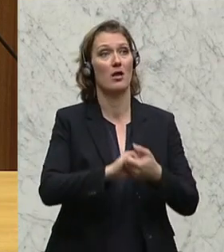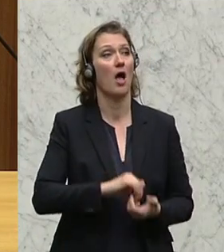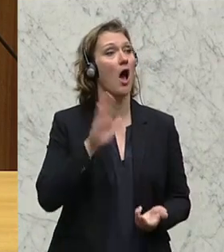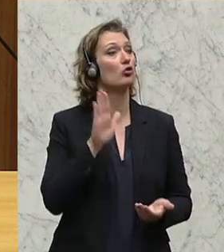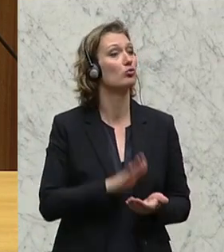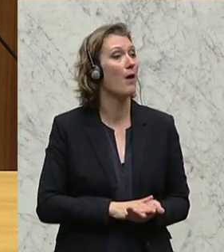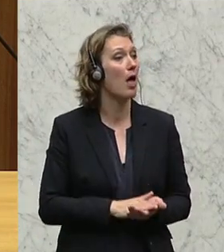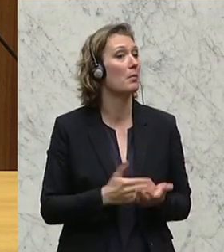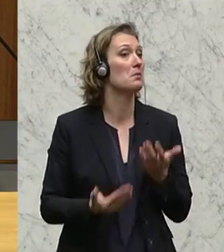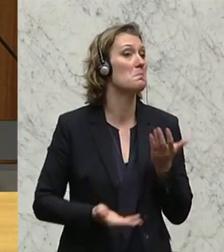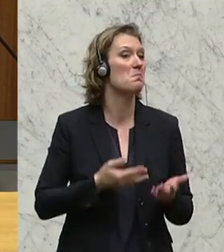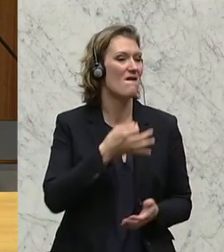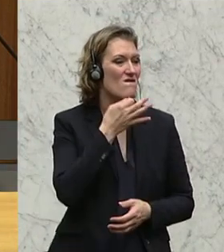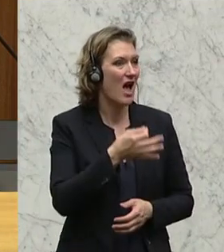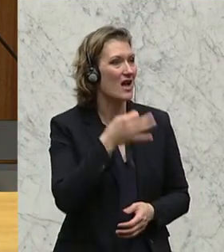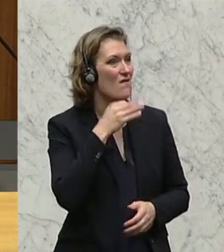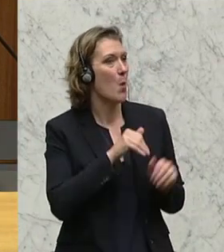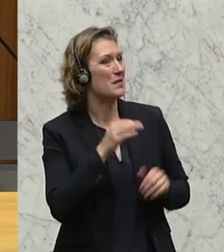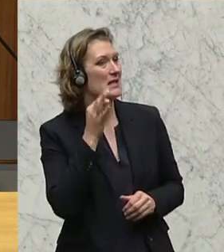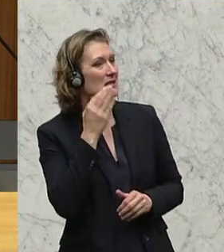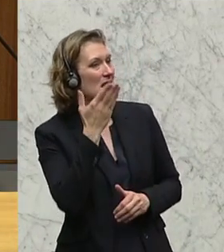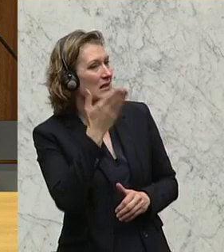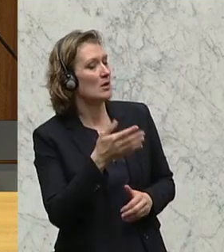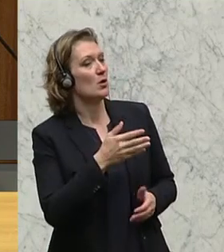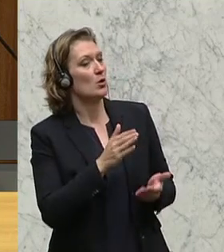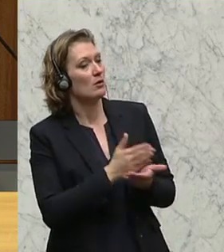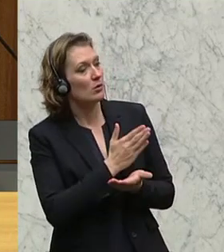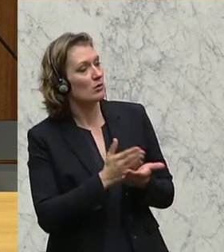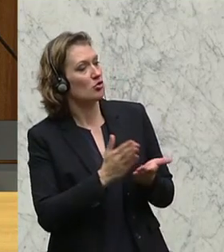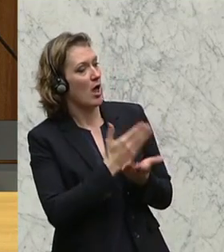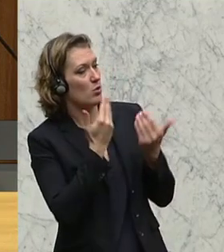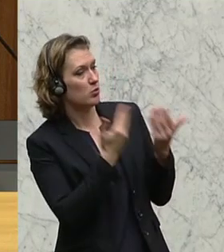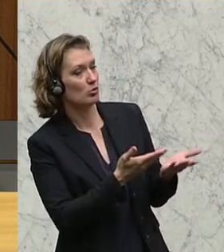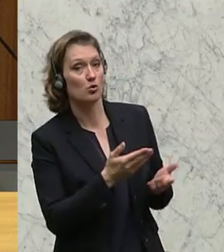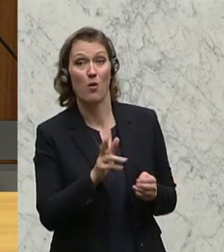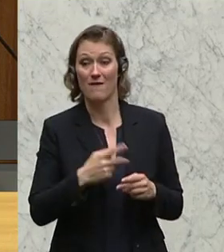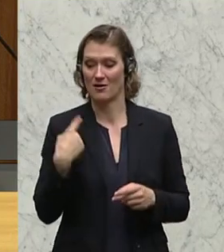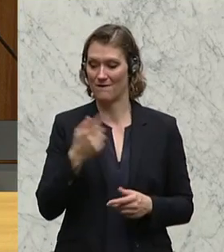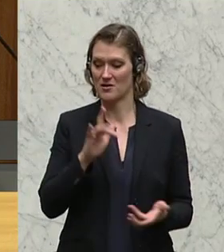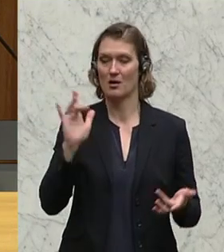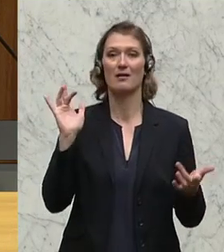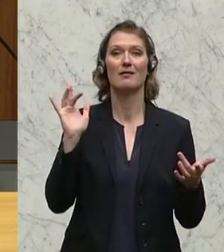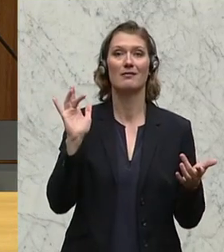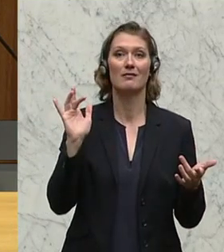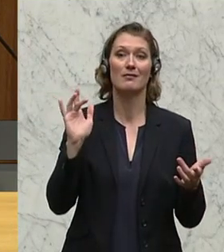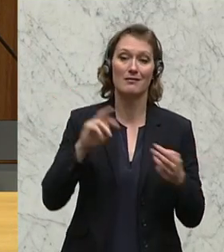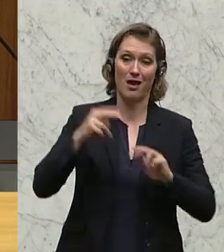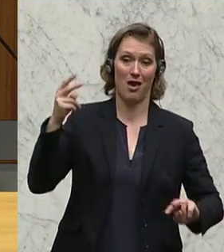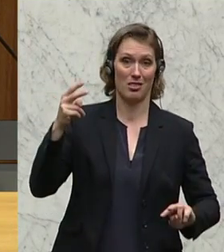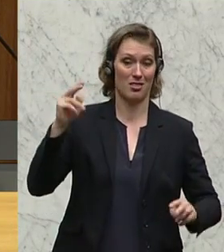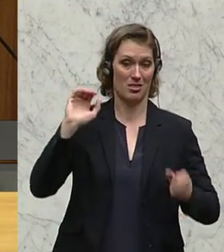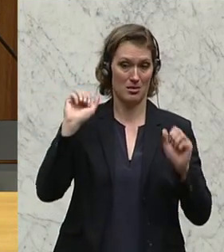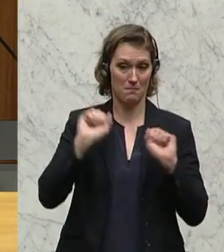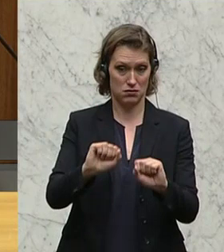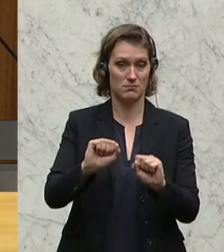Frage geben, Frau Ministerin? Und das wollte ich Ihnen gerne mitgeben für diese Grundsatzentscheidung, nämlich, wenn wir Gentechnik in Österreich nicht wollen,